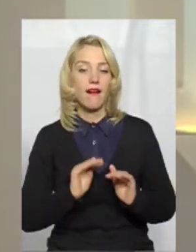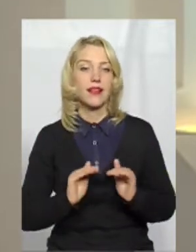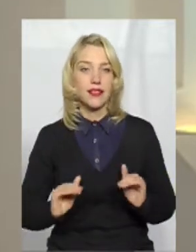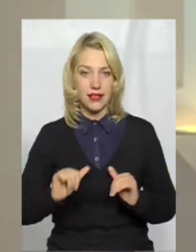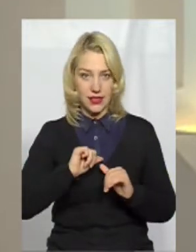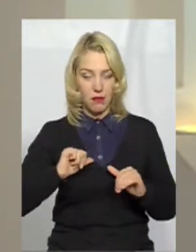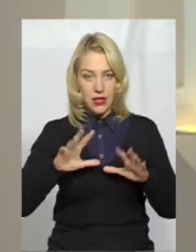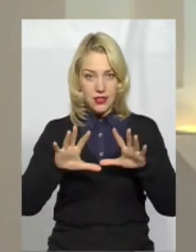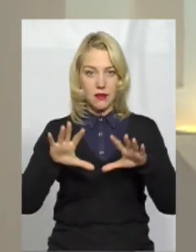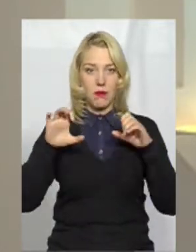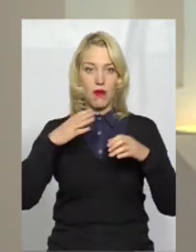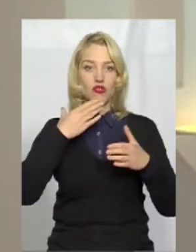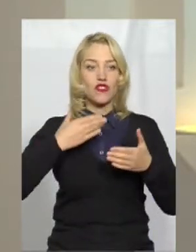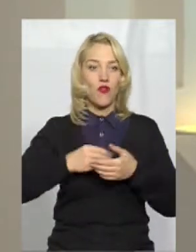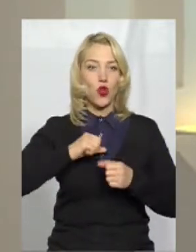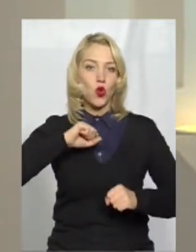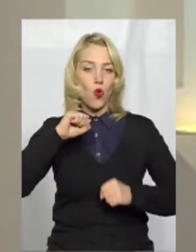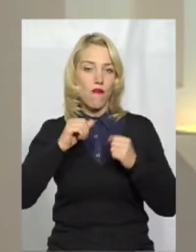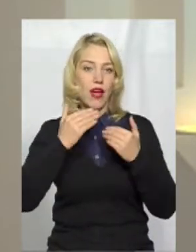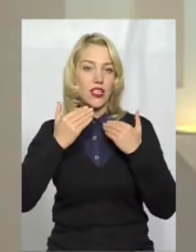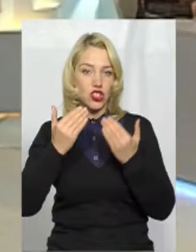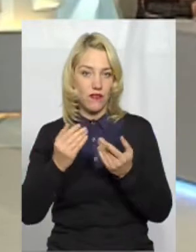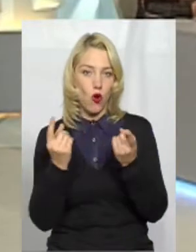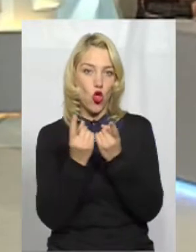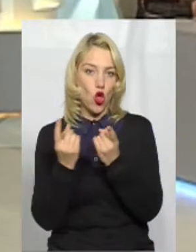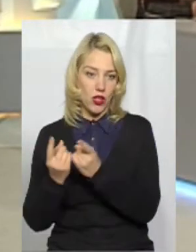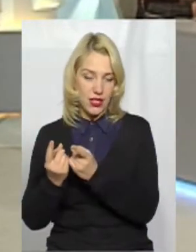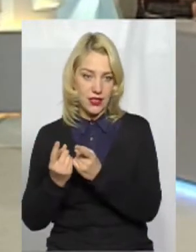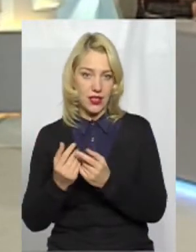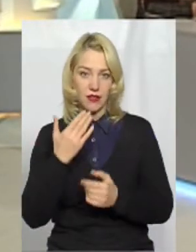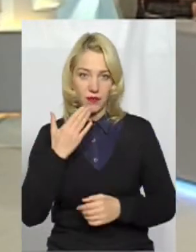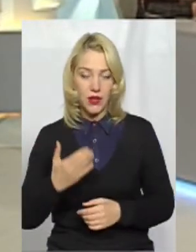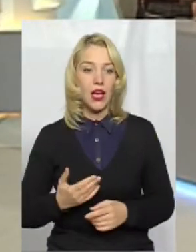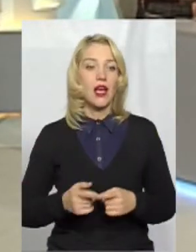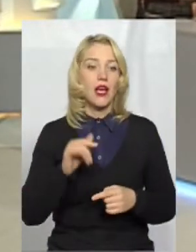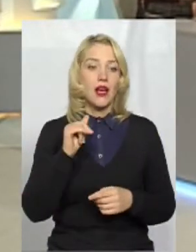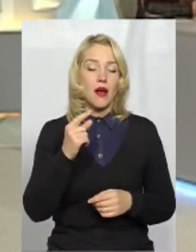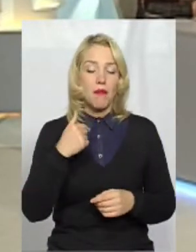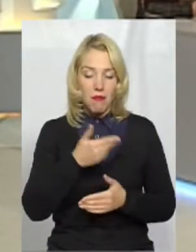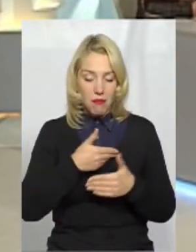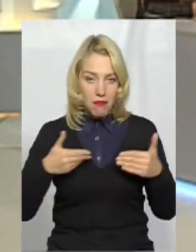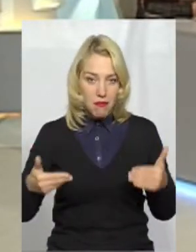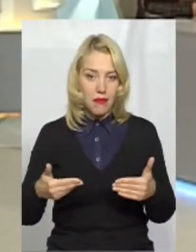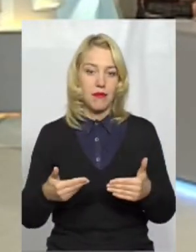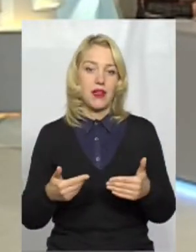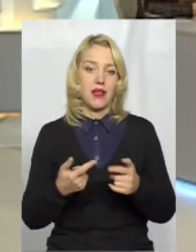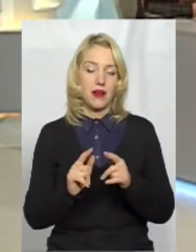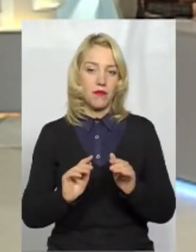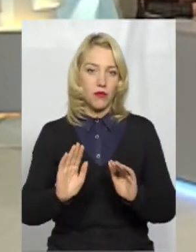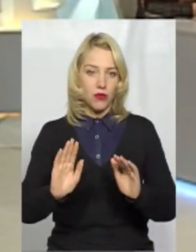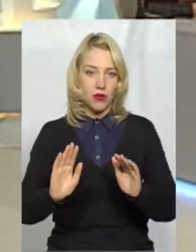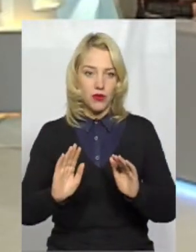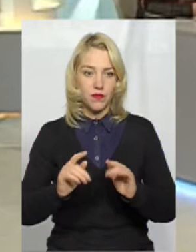напевно, товаришів, однокласників? Ну, ми, в першу чергу, рекомендуємо закладам, в яких відкриваються інклюзивні